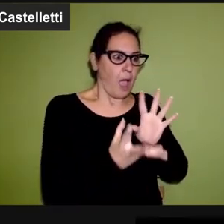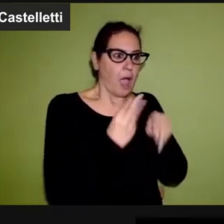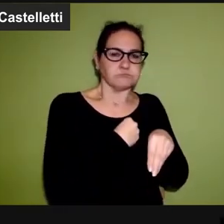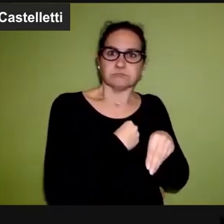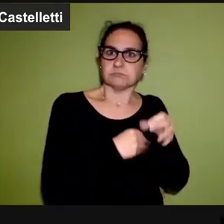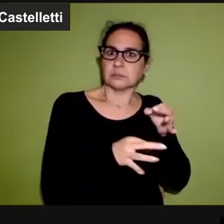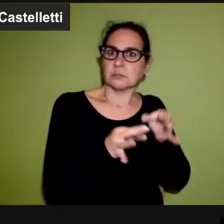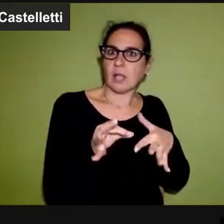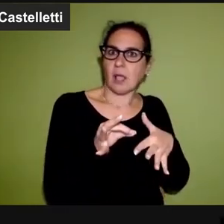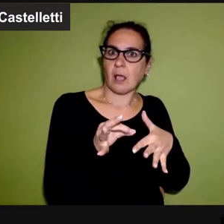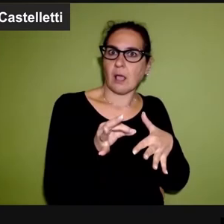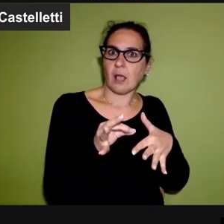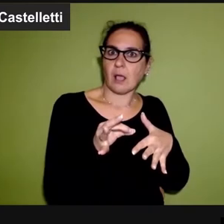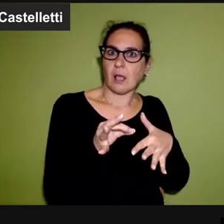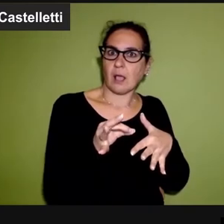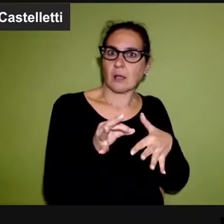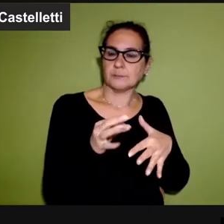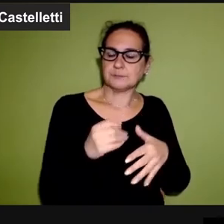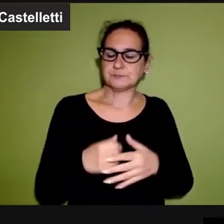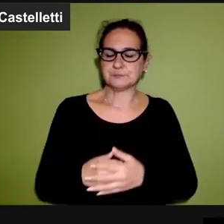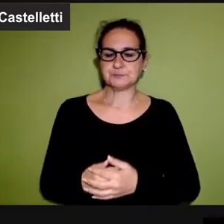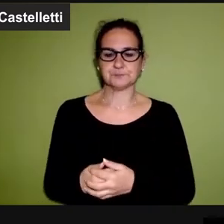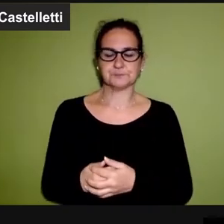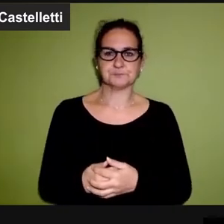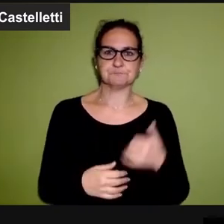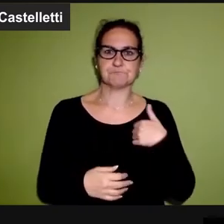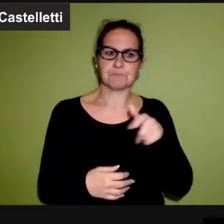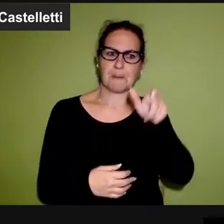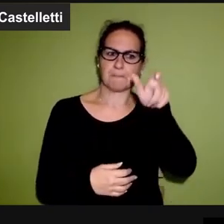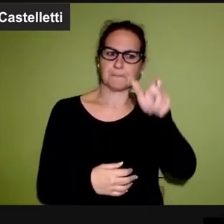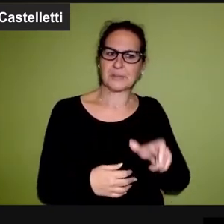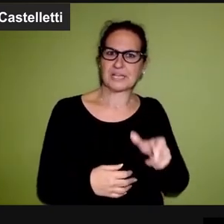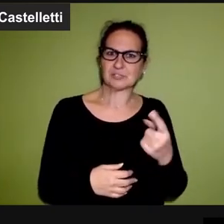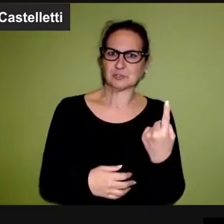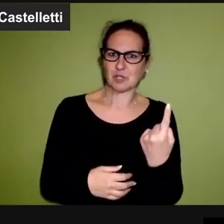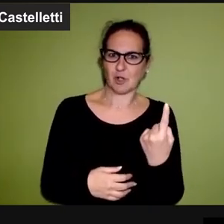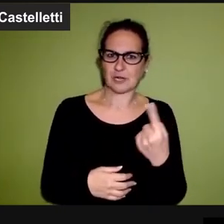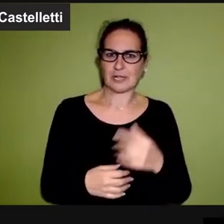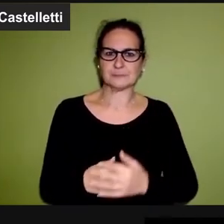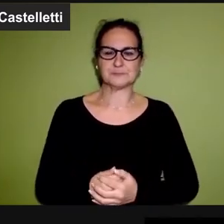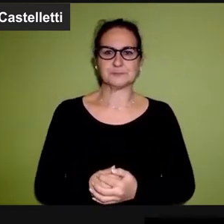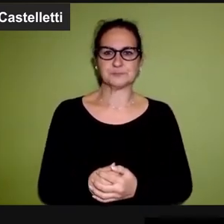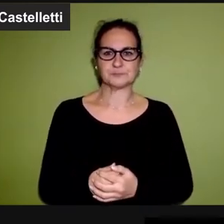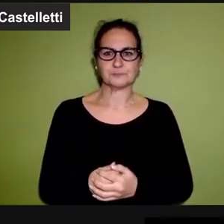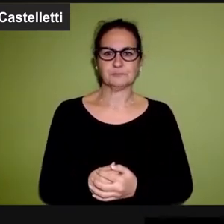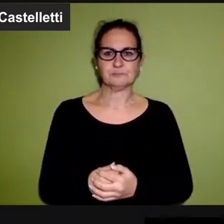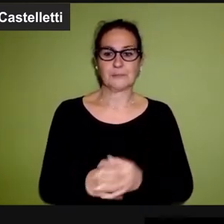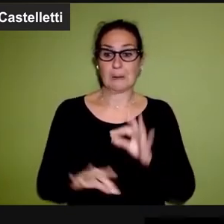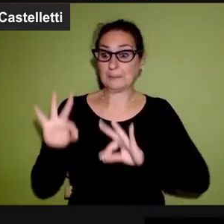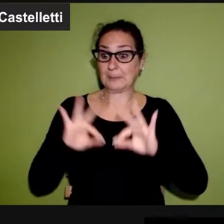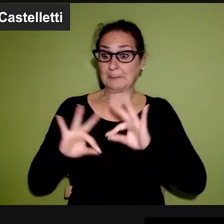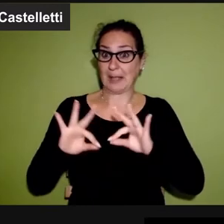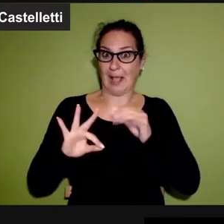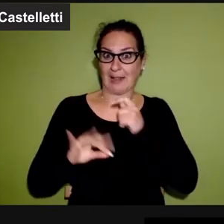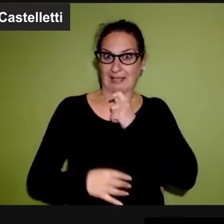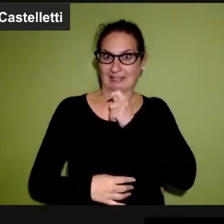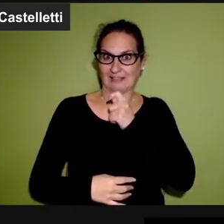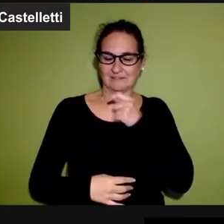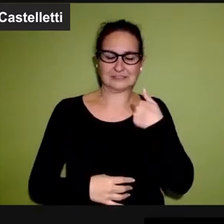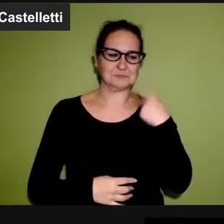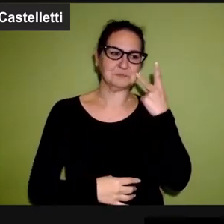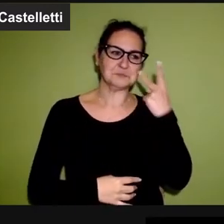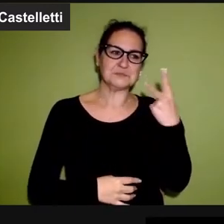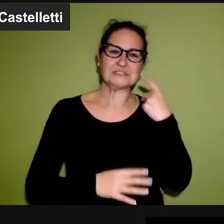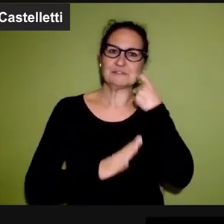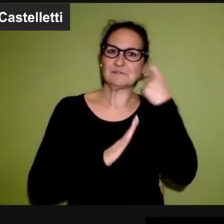immedesimazione torna con il singolo. A proposito del singolo, preparando il nostro incontro